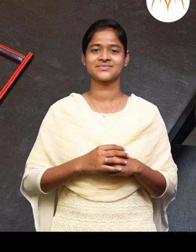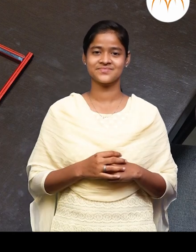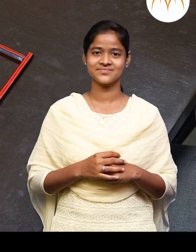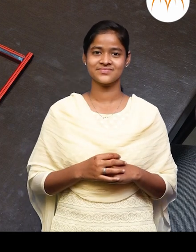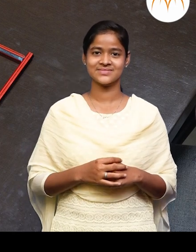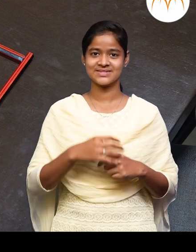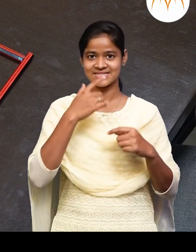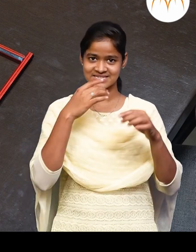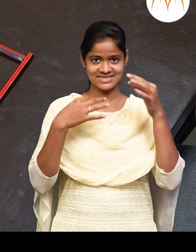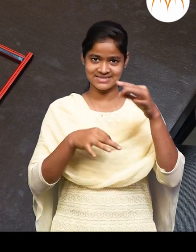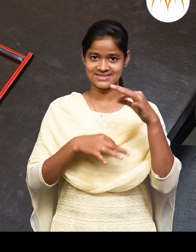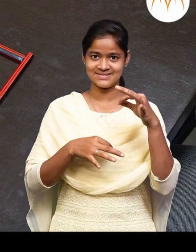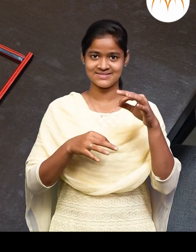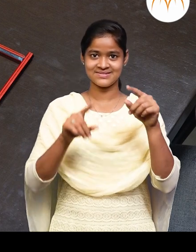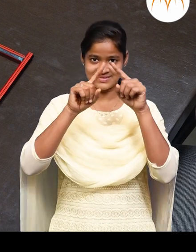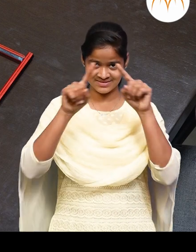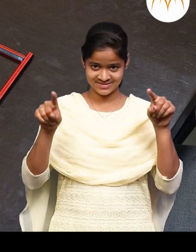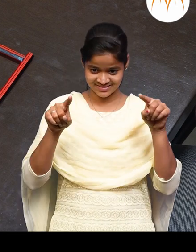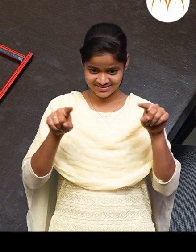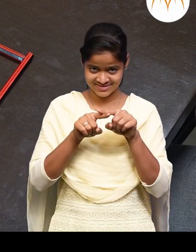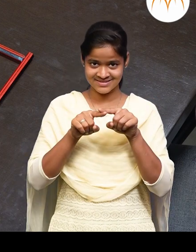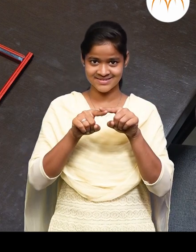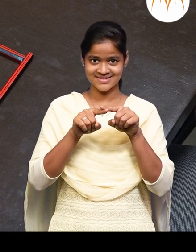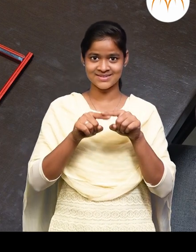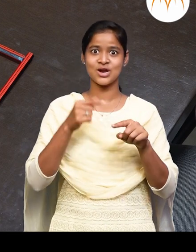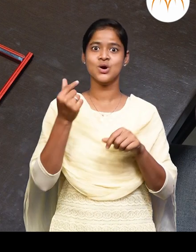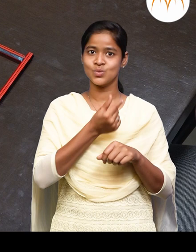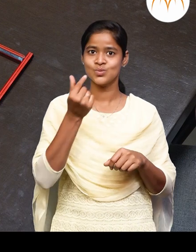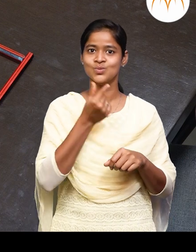कागदावर त्रिकोन काडना सथी कुखलय वस्तु आपराल